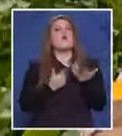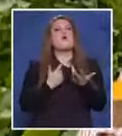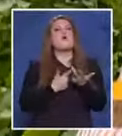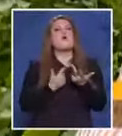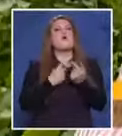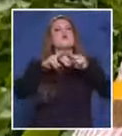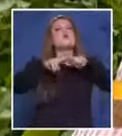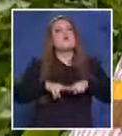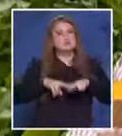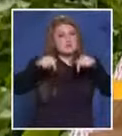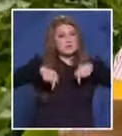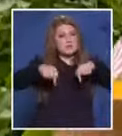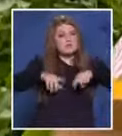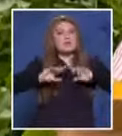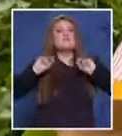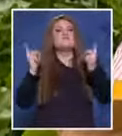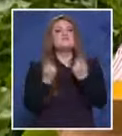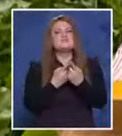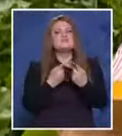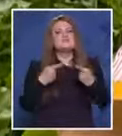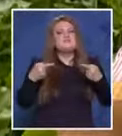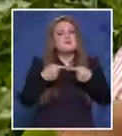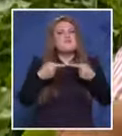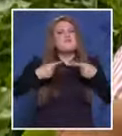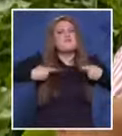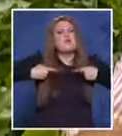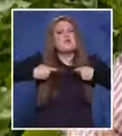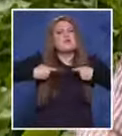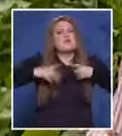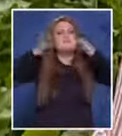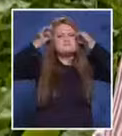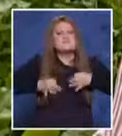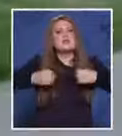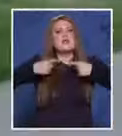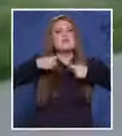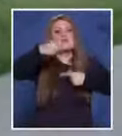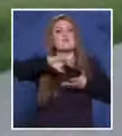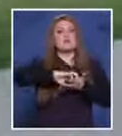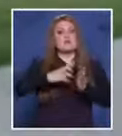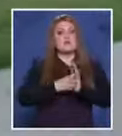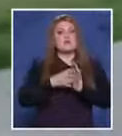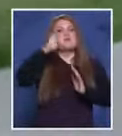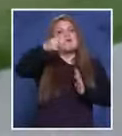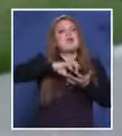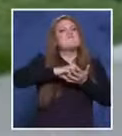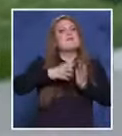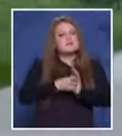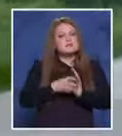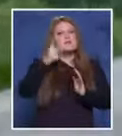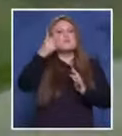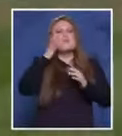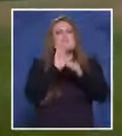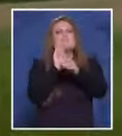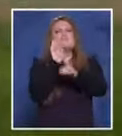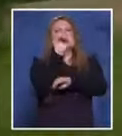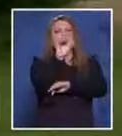раз са останали тук, всички са и тъй – война. Истинска война е това. А Махалата Душевски Колиби е толкова